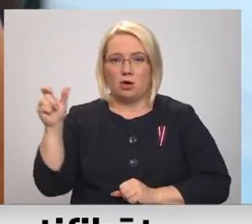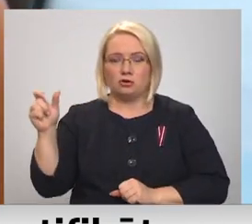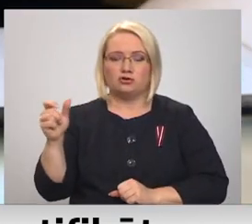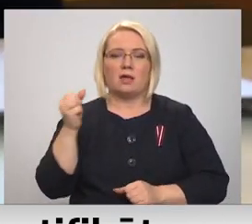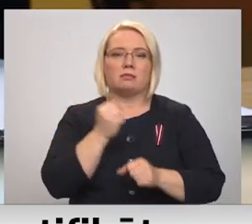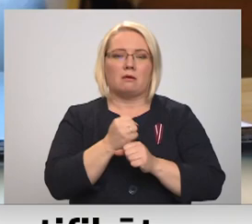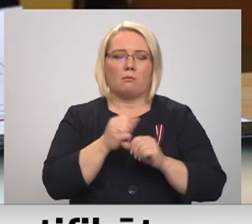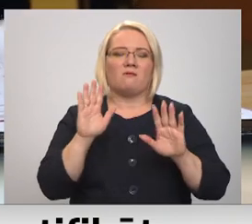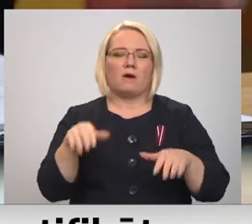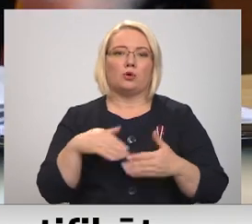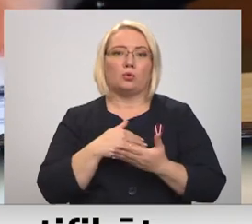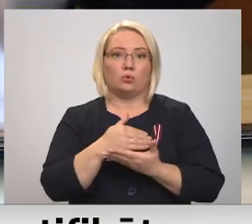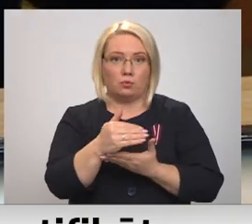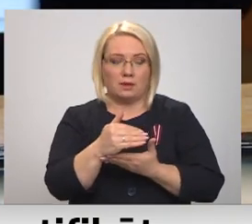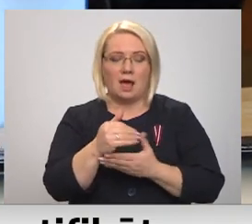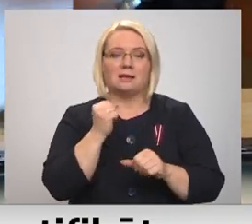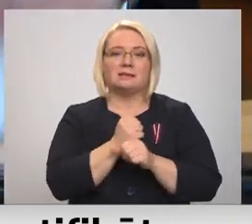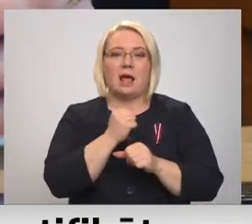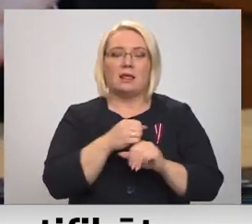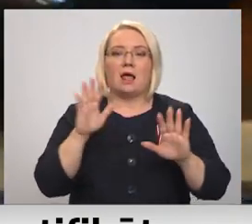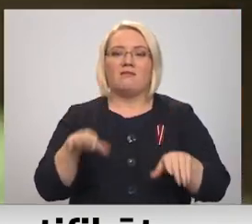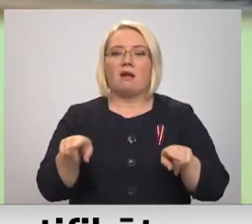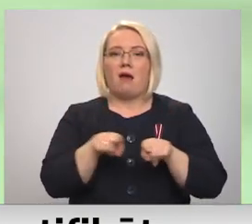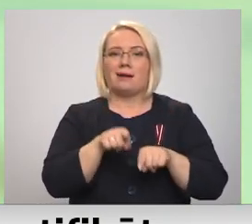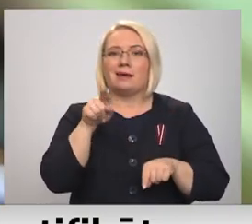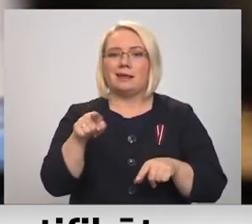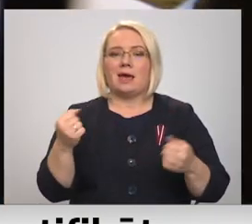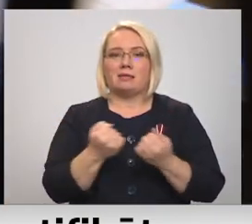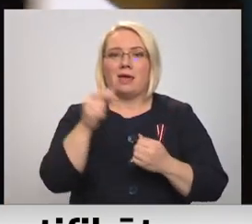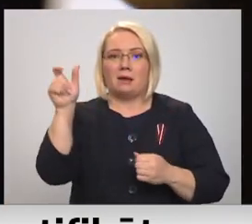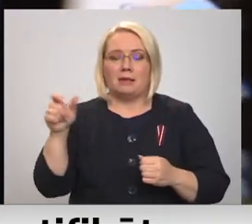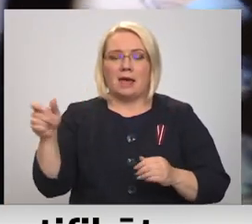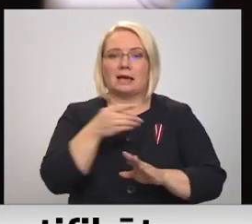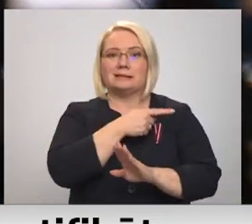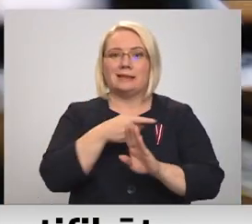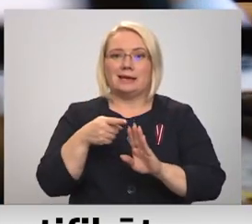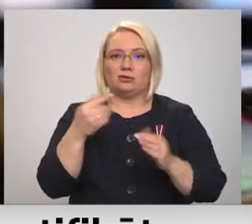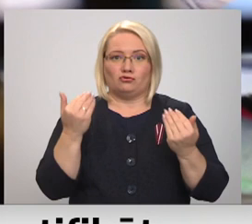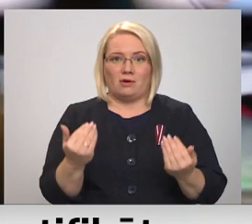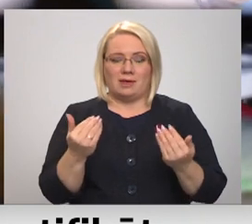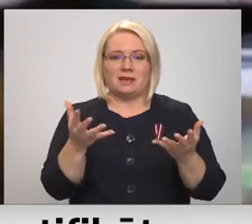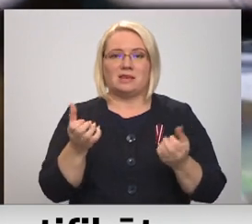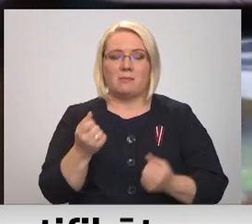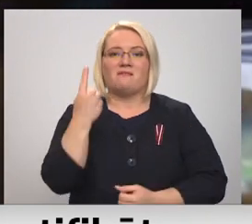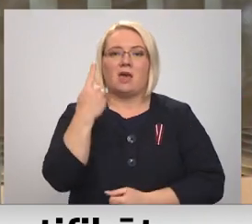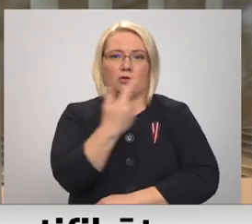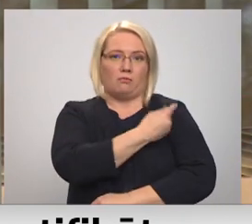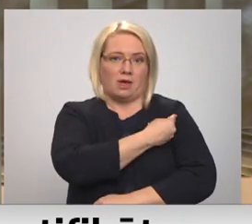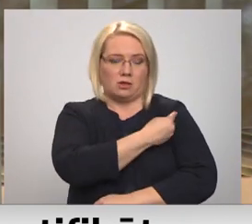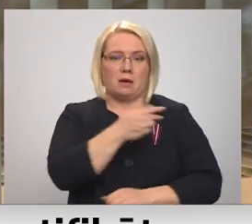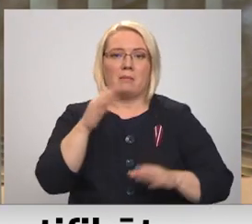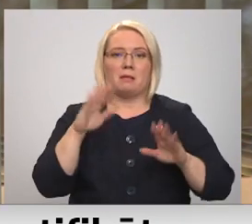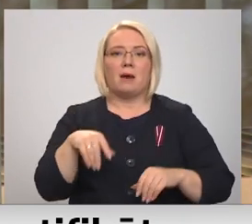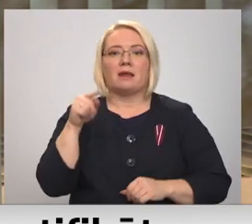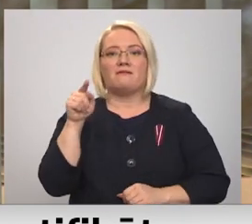darbu drīkst turpināt. Strādā drīkst arī tie darbinieki, kas līdz šodienais saņēmoši kaut vai vienu vakcīnas devu, bet par